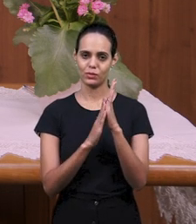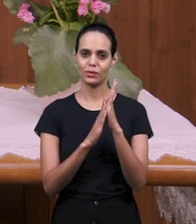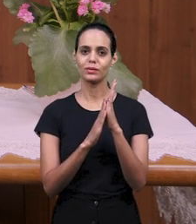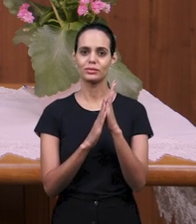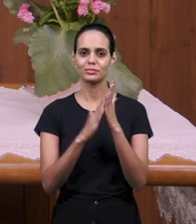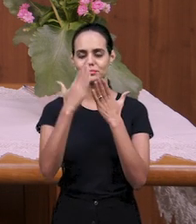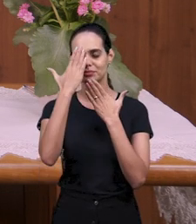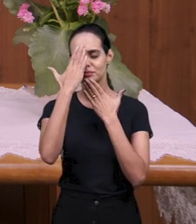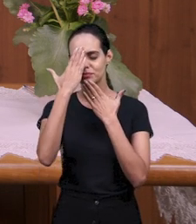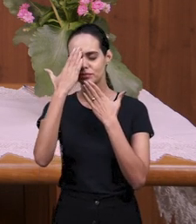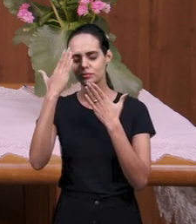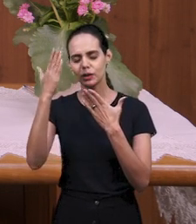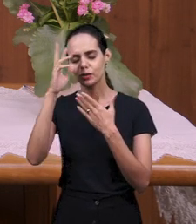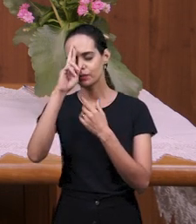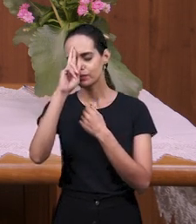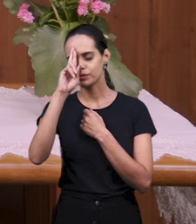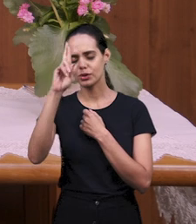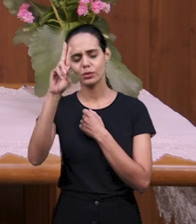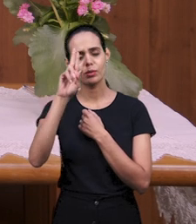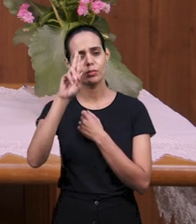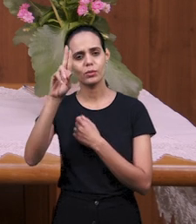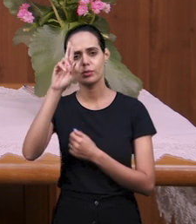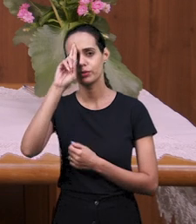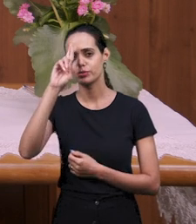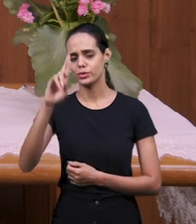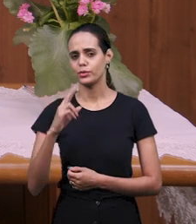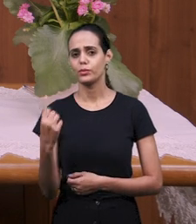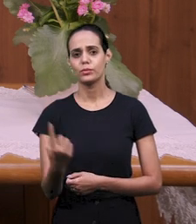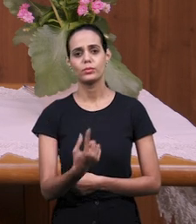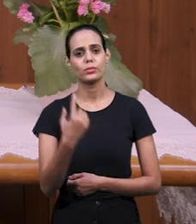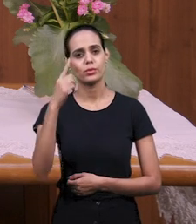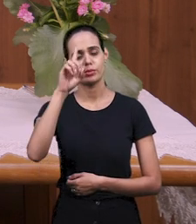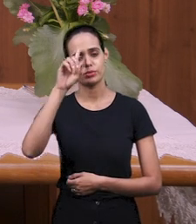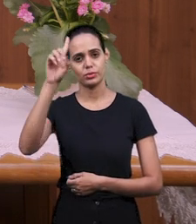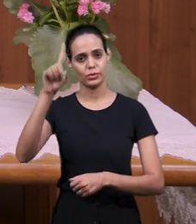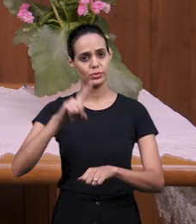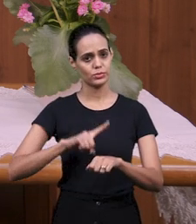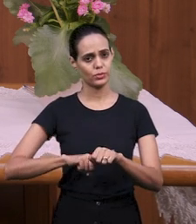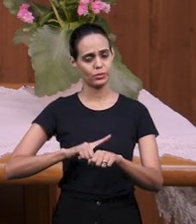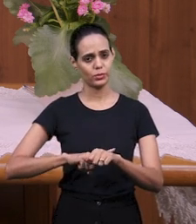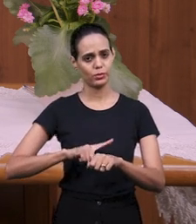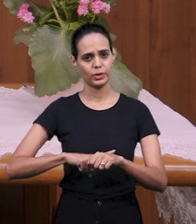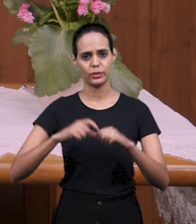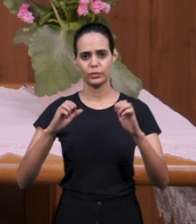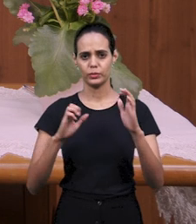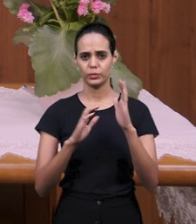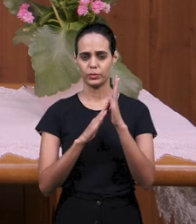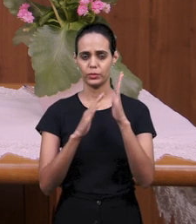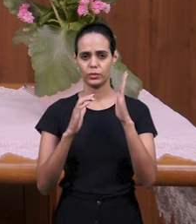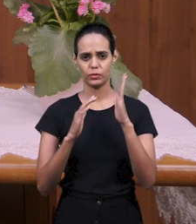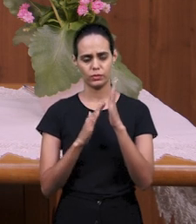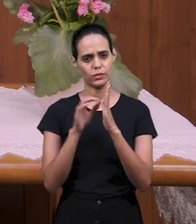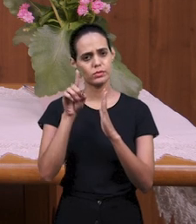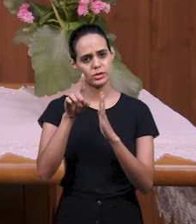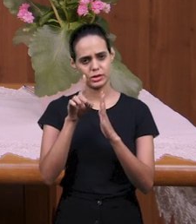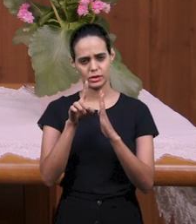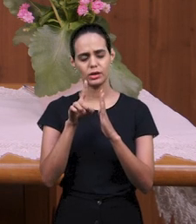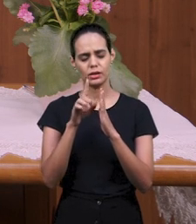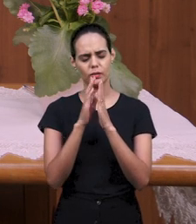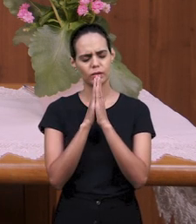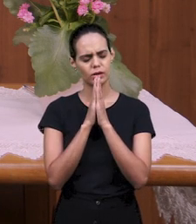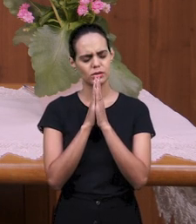имени Господа Бога нашего. И в течение этого псалма пребывайте в молитве,